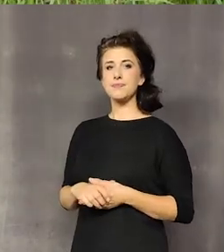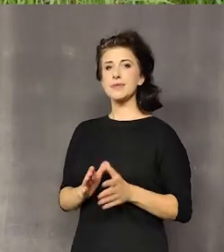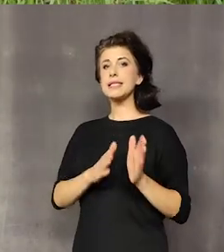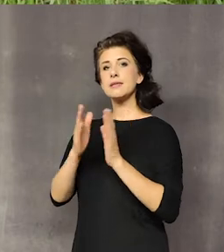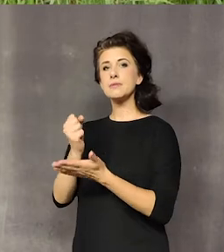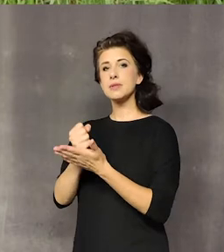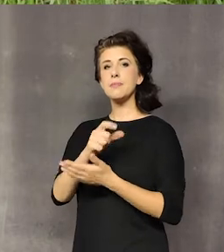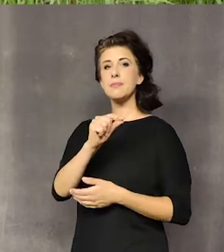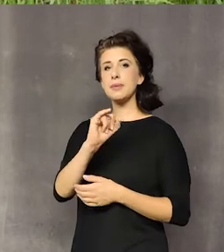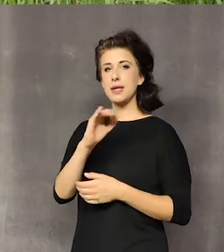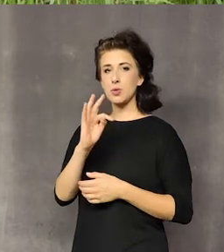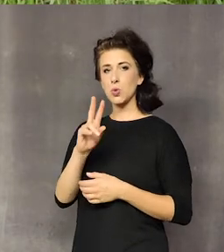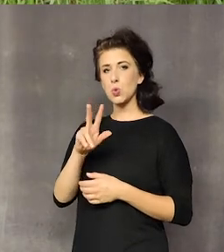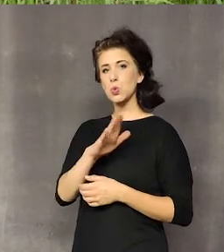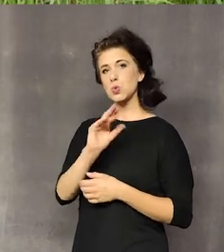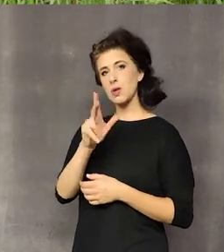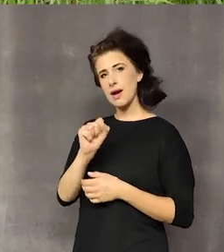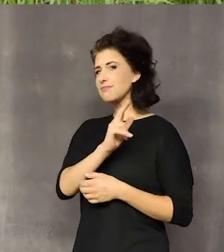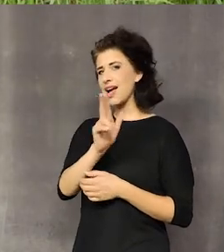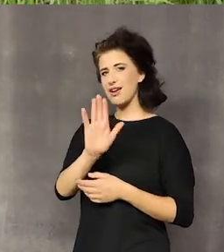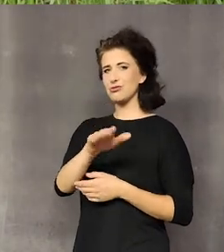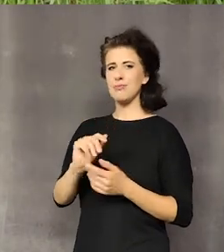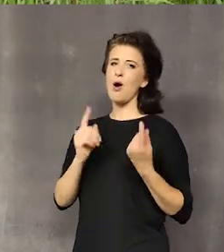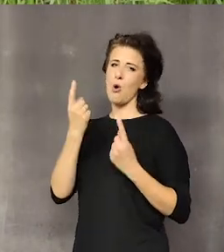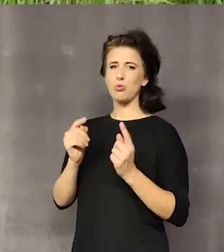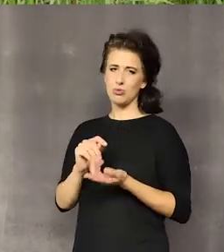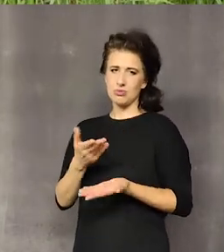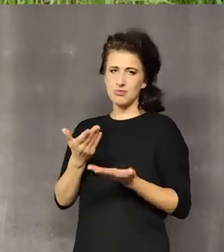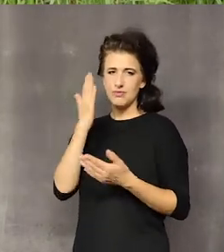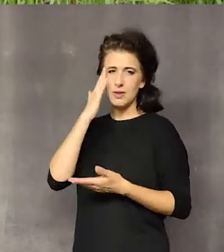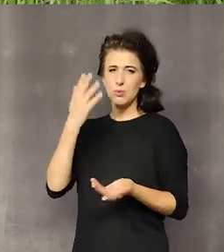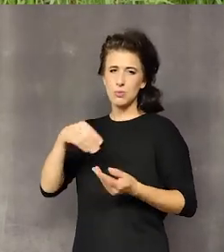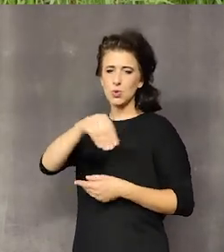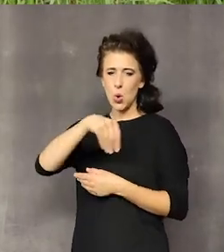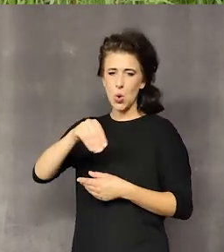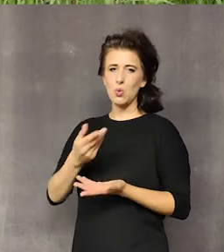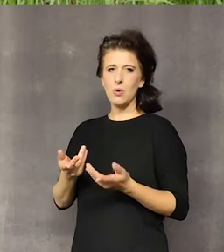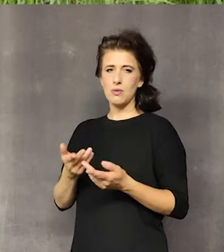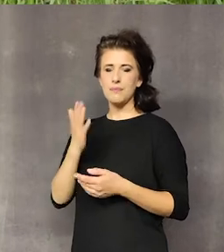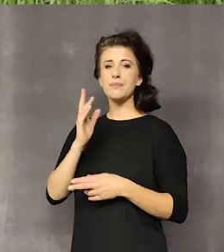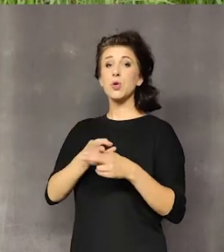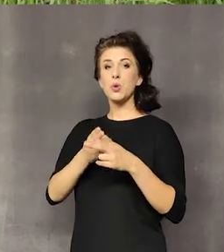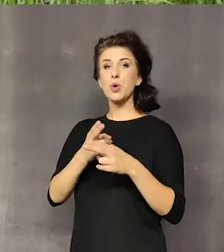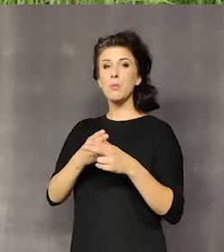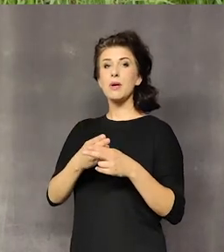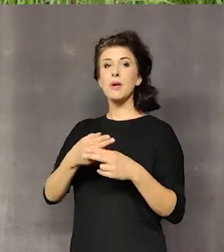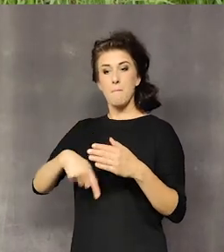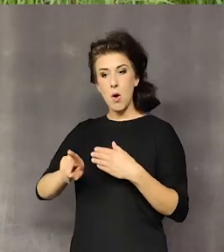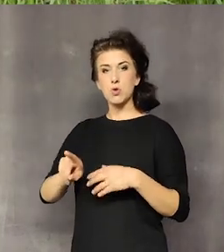Następna rzecz. No pietruszka to wiadomo każdy ma chyba w ogródku, bo to jest przyprawa, ale i zioło. Choroby przewodu moczowego.